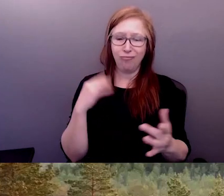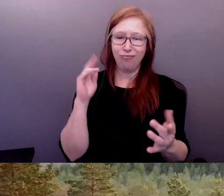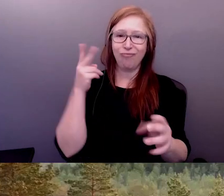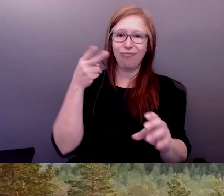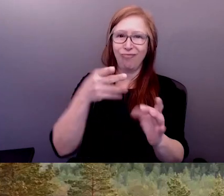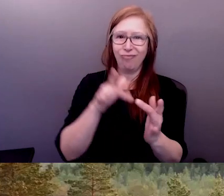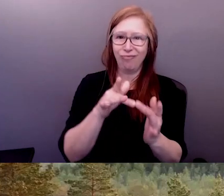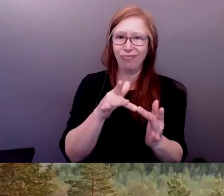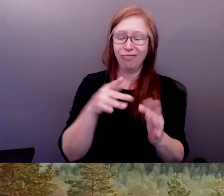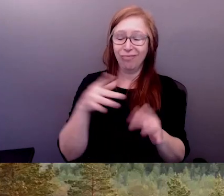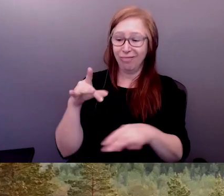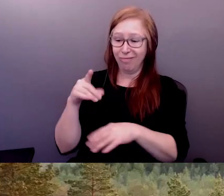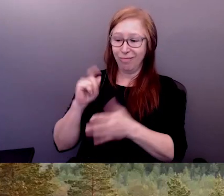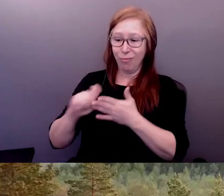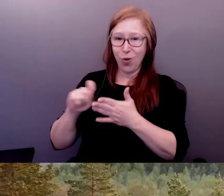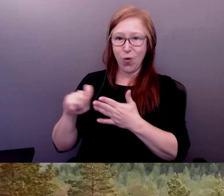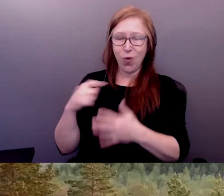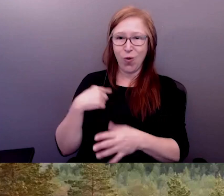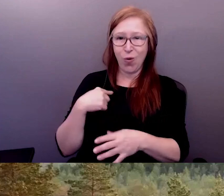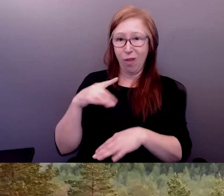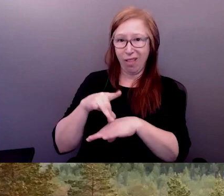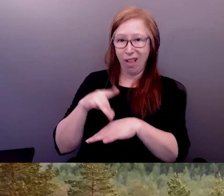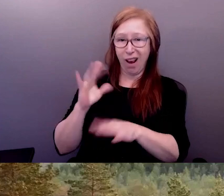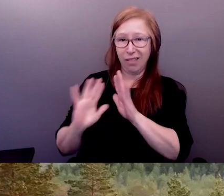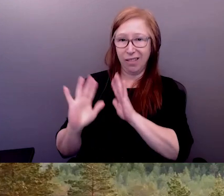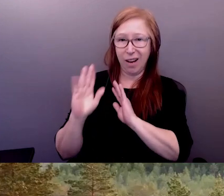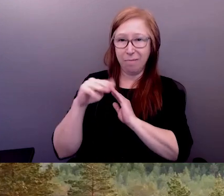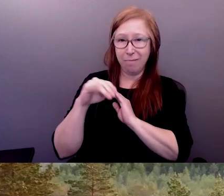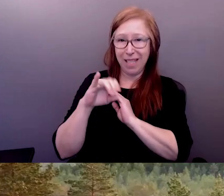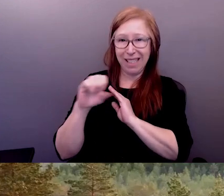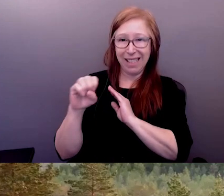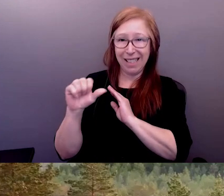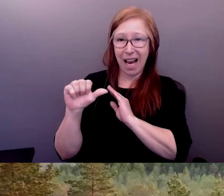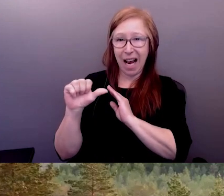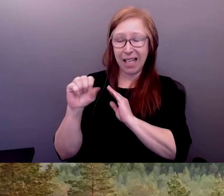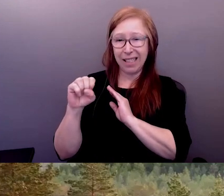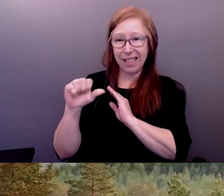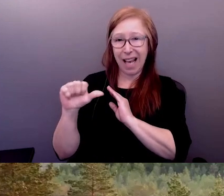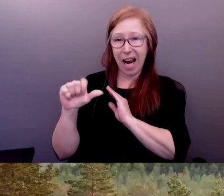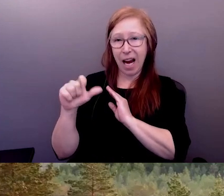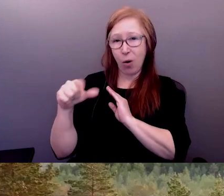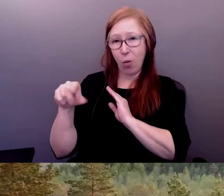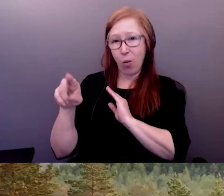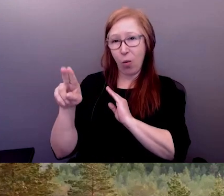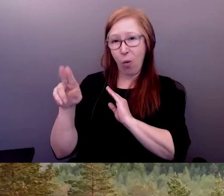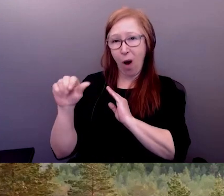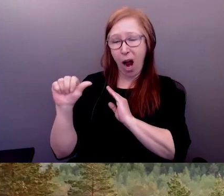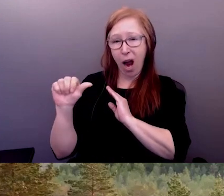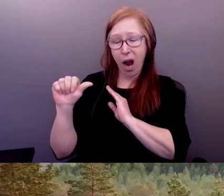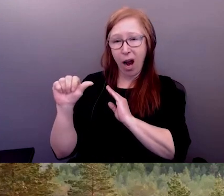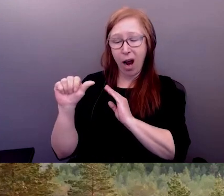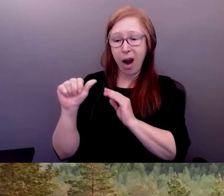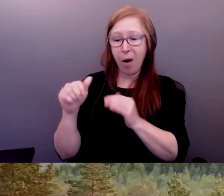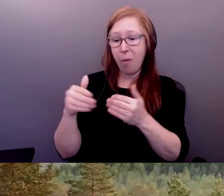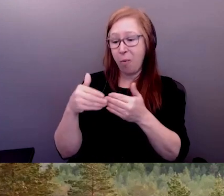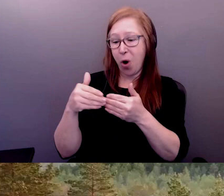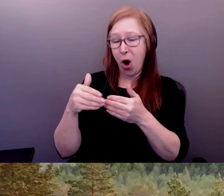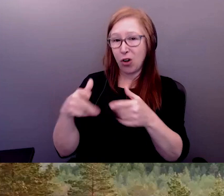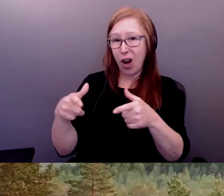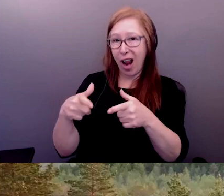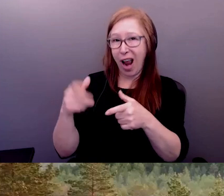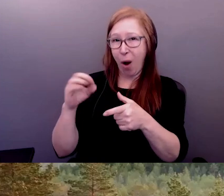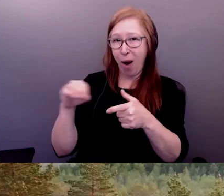HEDD quand il pourra se reconnecter. Oui, très heureuse de prendre la parole. Bonjour à tous.